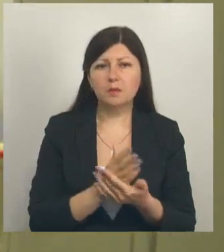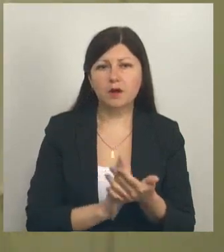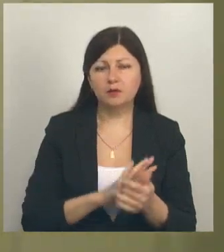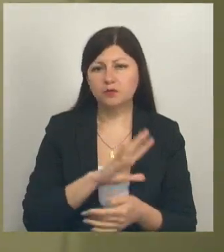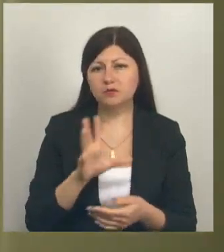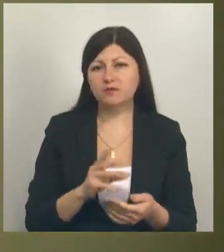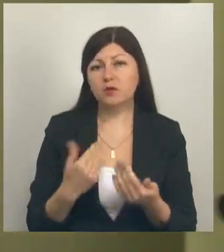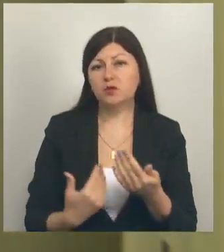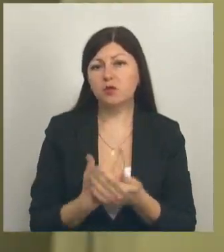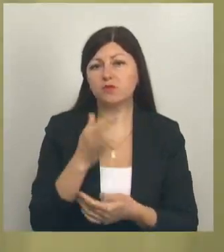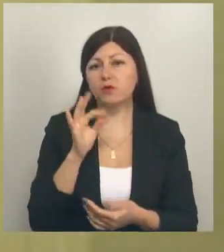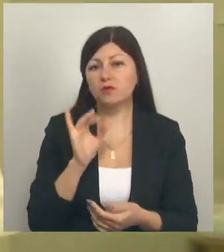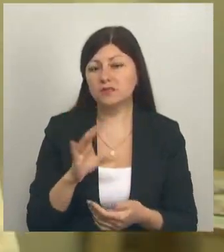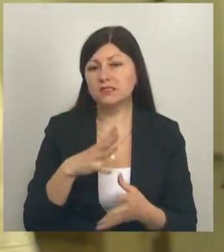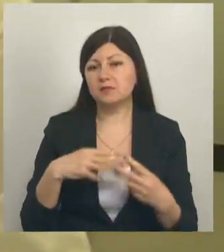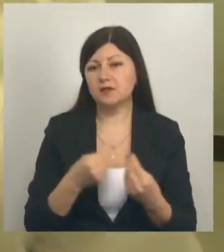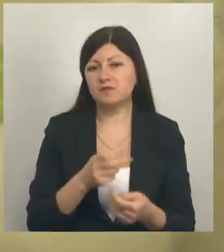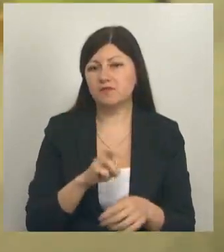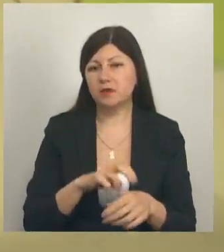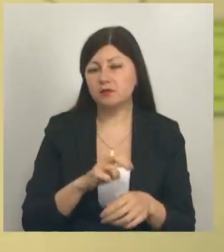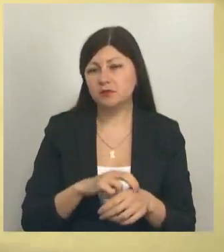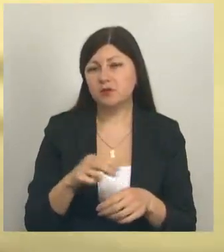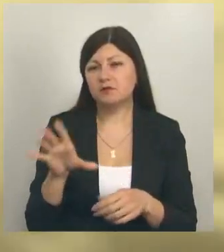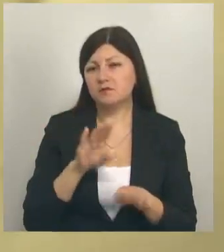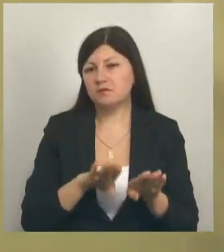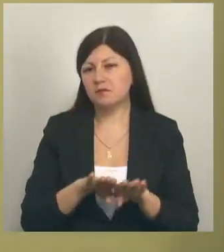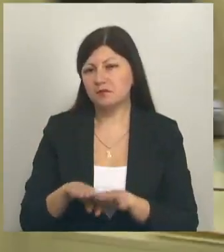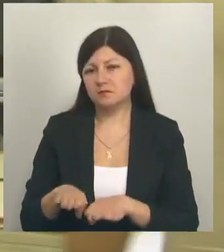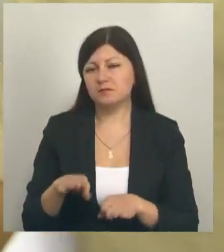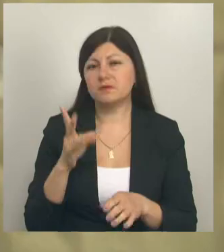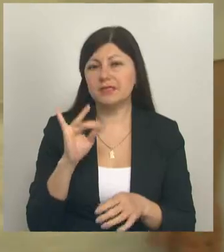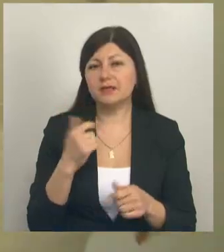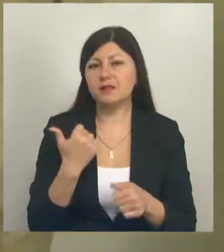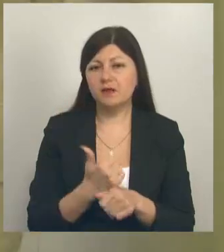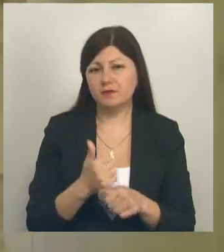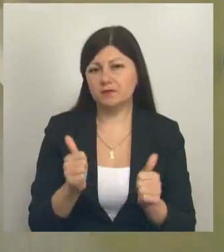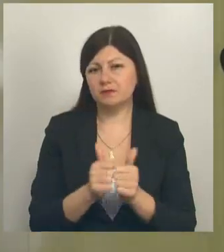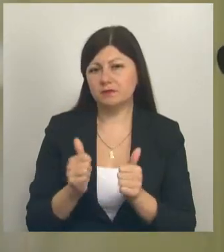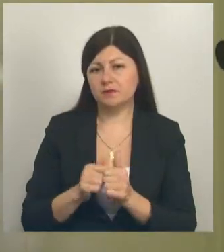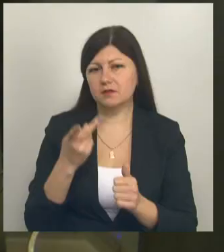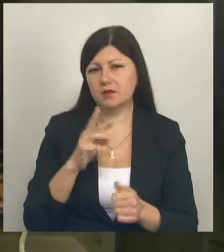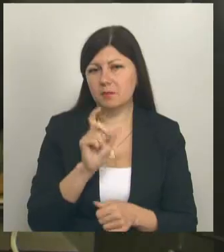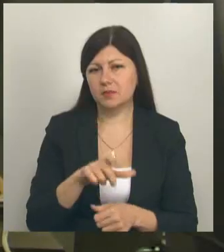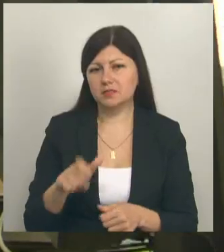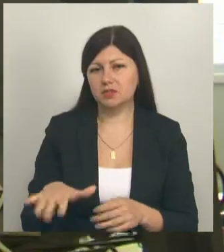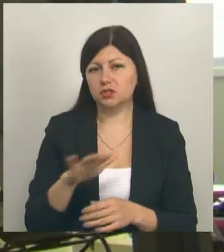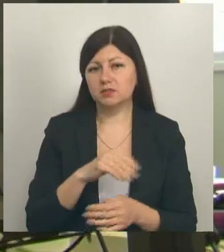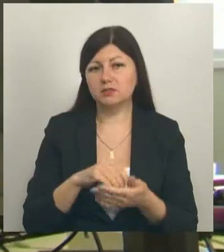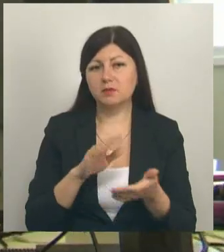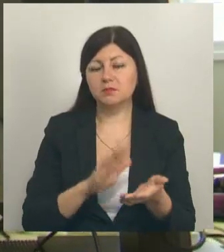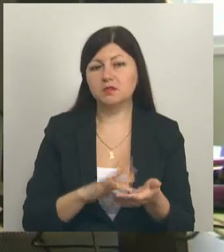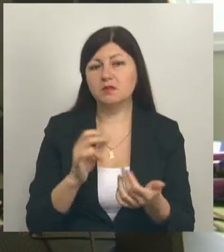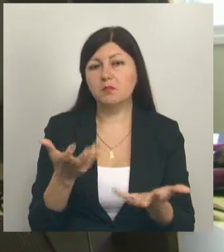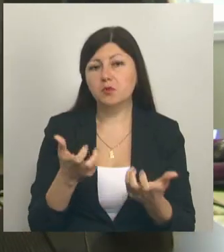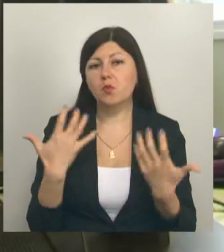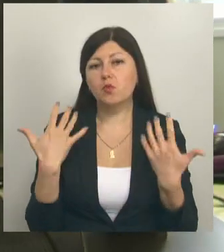Новые офисы семейного врача схожи по своему функционалу. А главное, в шаговой доступности для местных жителей. Записаться на прием